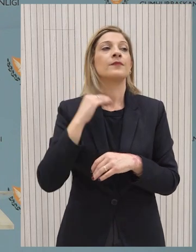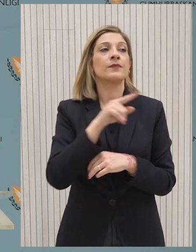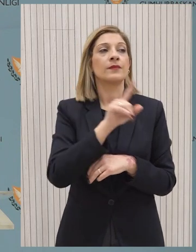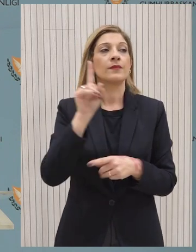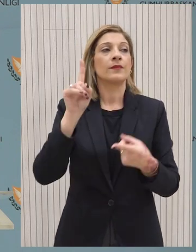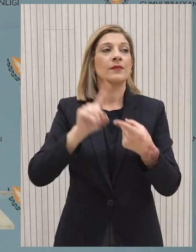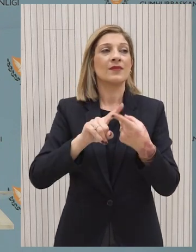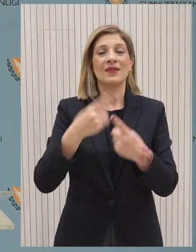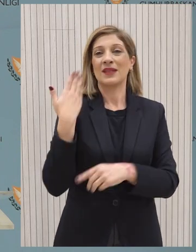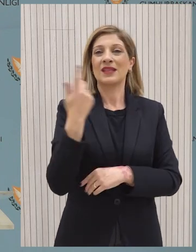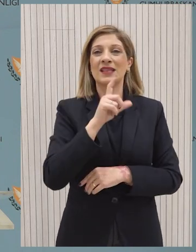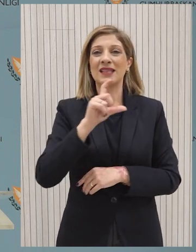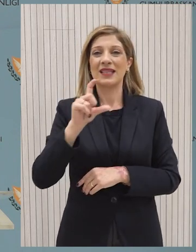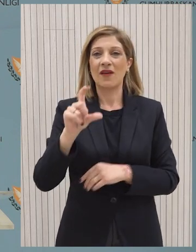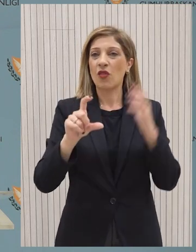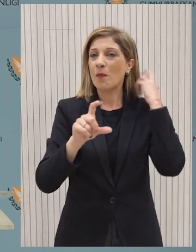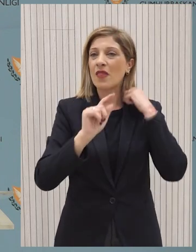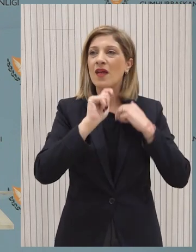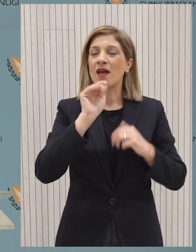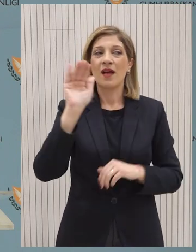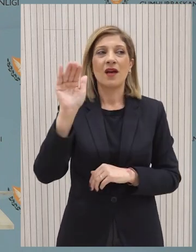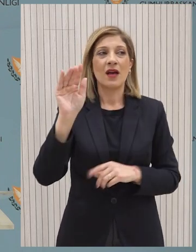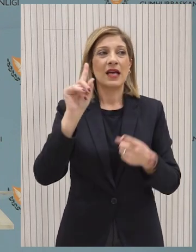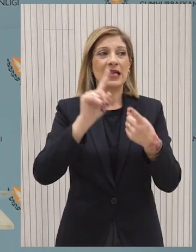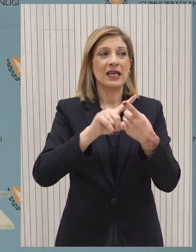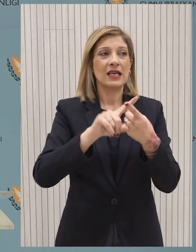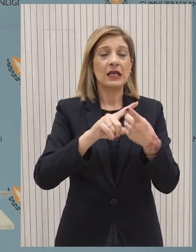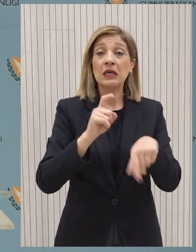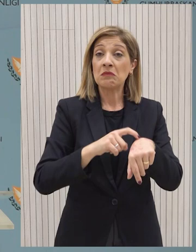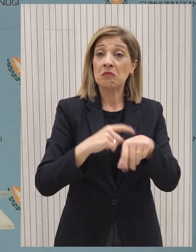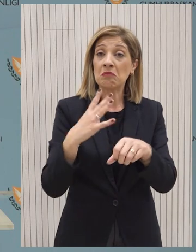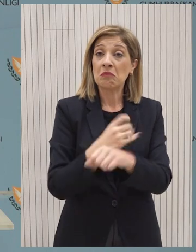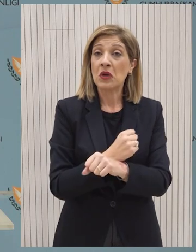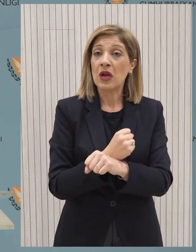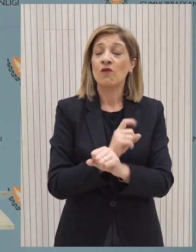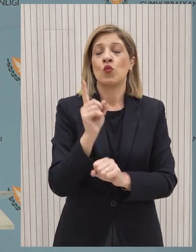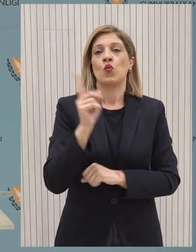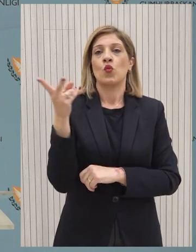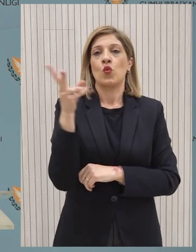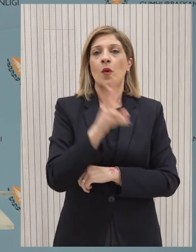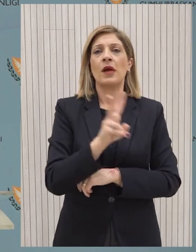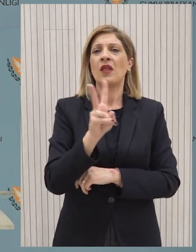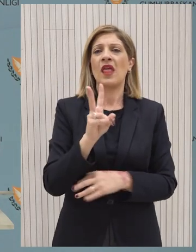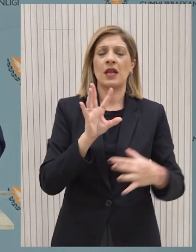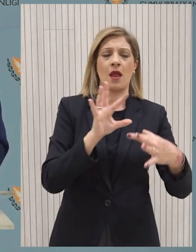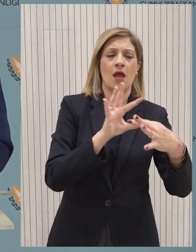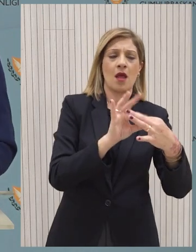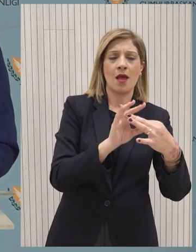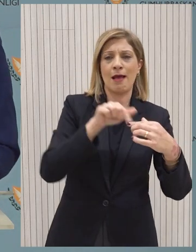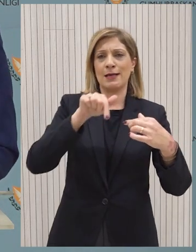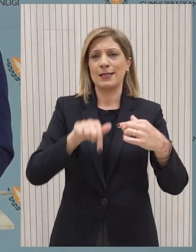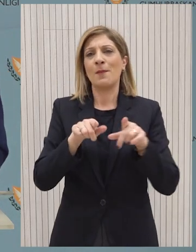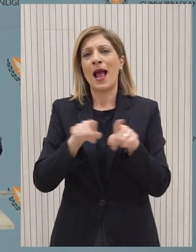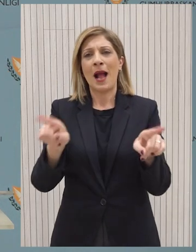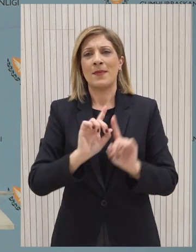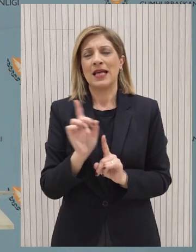συνάντηση που έγινε από την πέρασμενη εβδομάδα ήταν καθόλου συνδεδεμένη ή ήταν μήπως να προλάβει κάτι. Όχι καθόλου συνδεδεμένη όπως αναφέρεται και σε